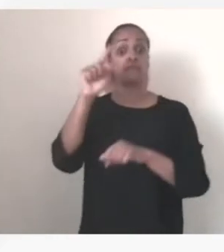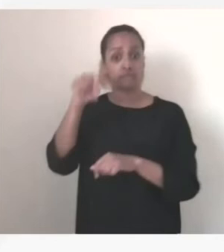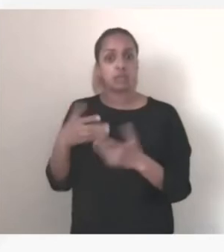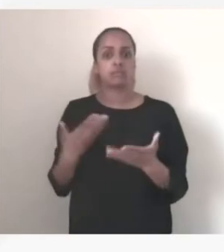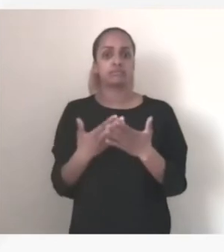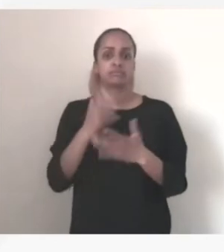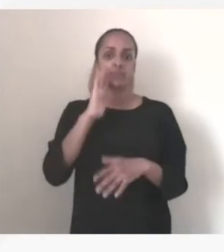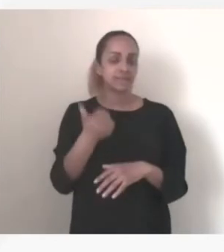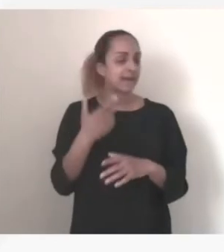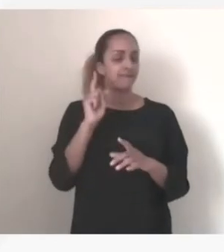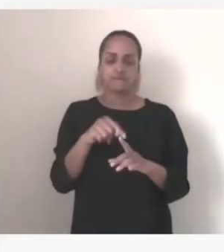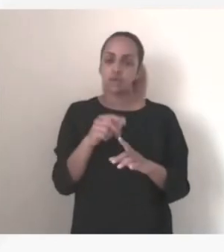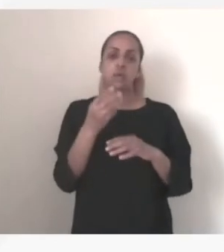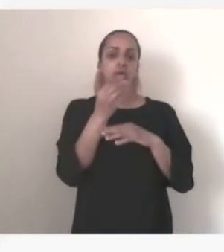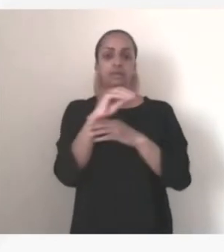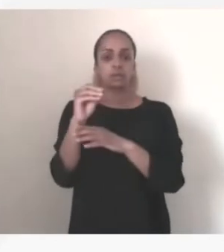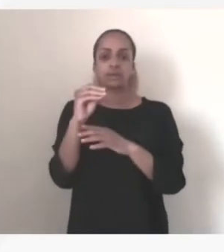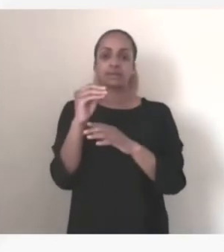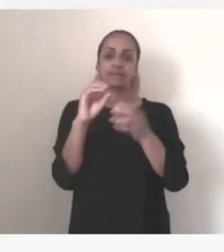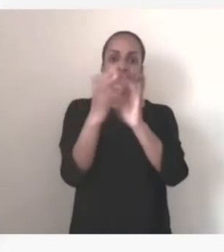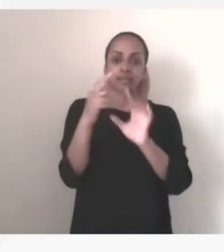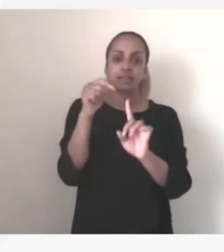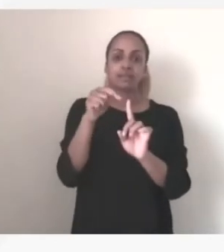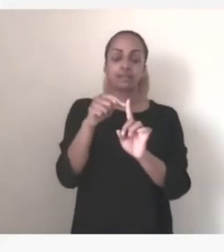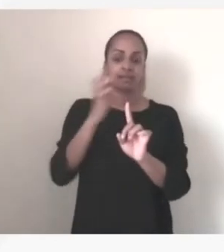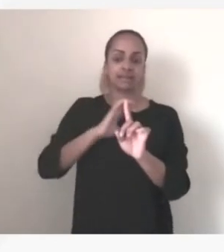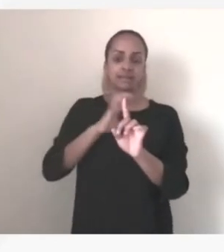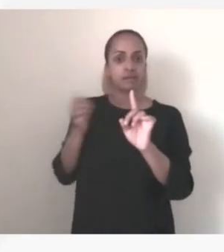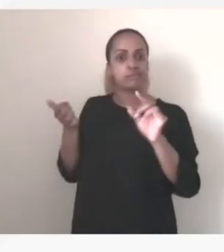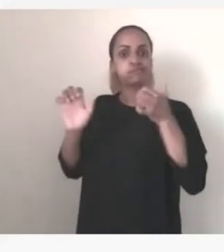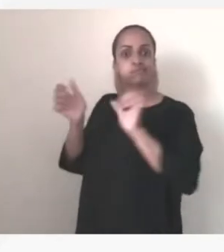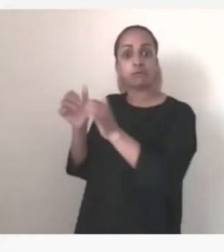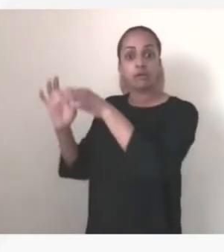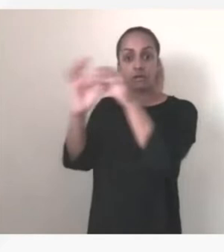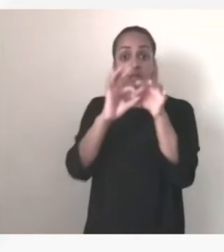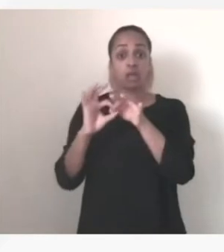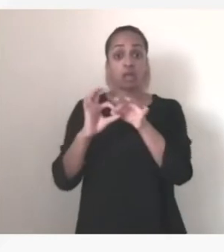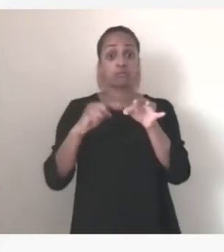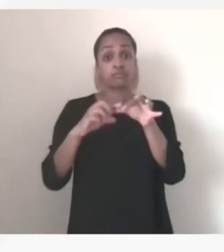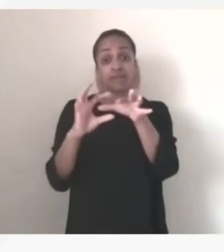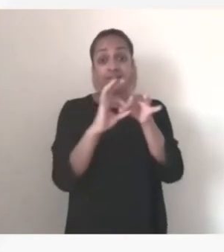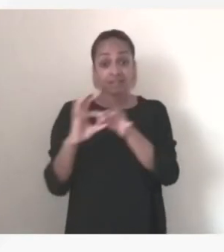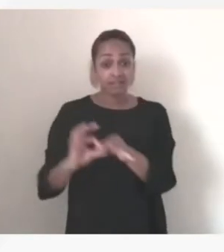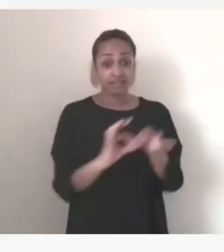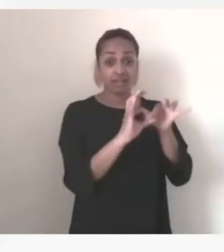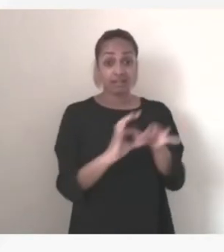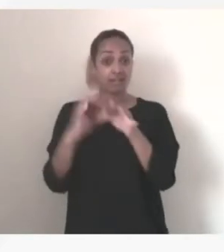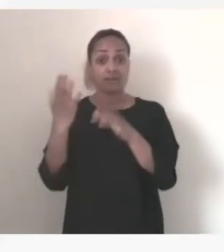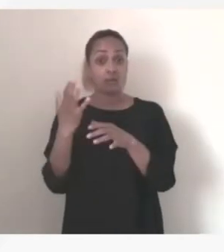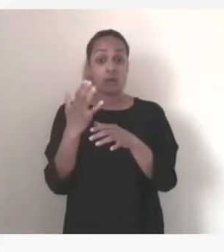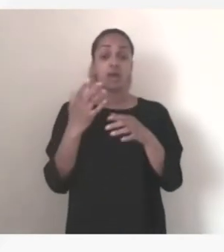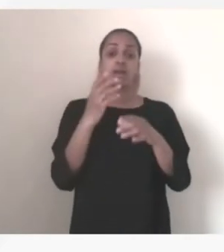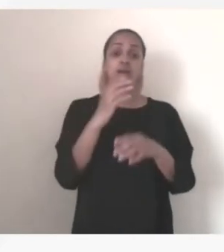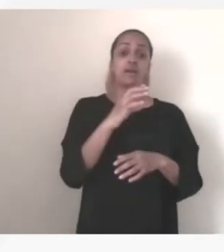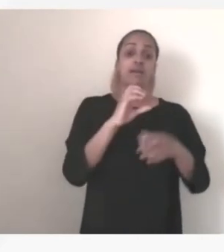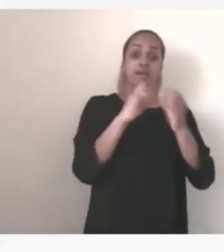dans la coopération de défense, on a parlé évidemment du lien entre la cybersécurité et la cyber défense, et c'est le sens de la